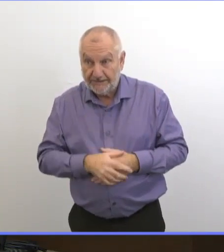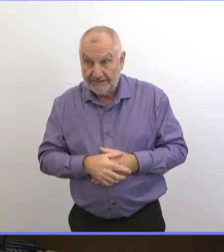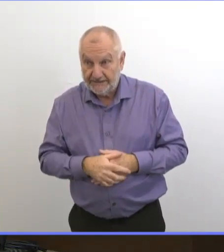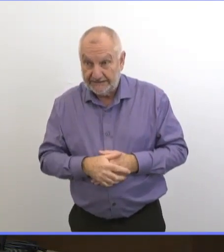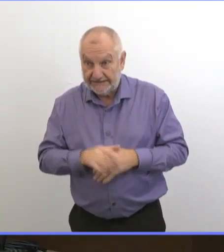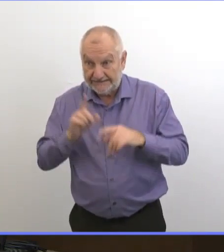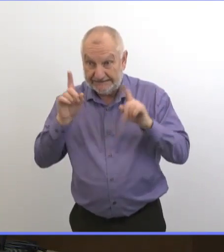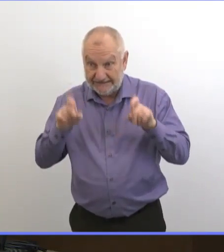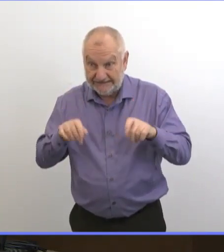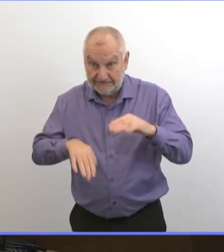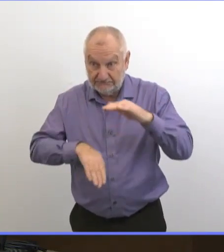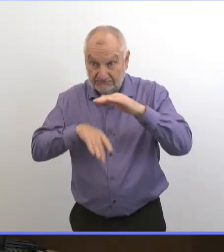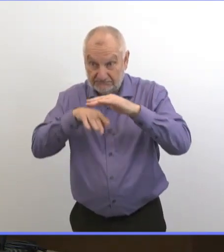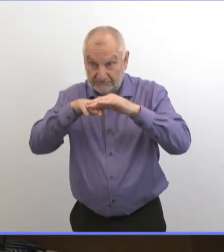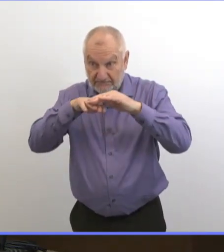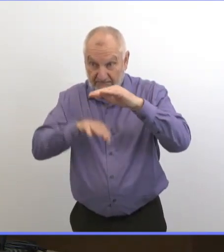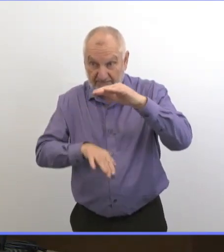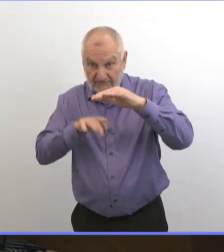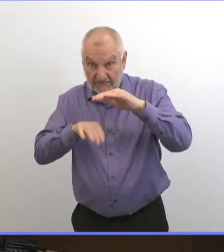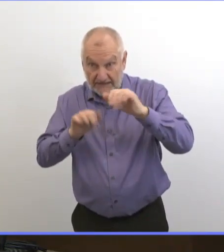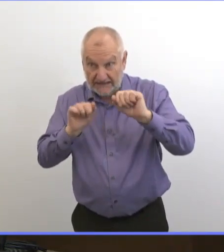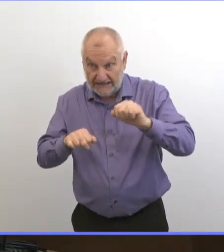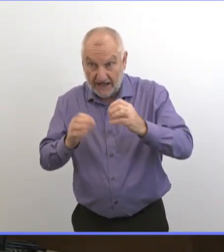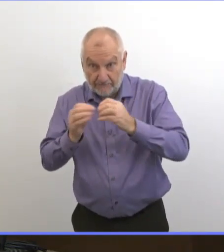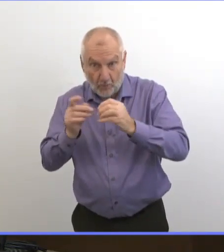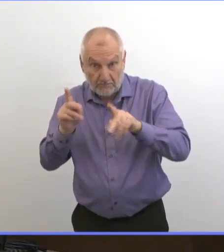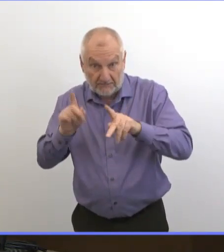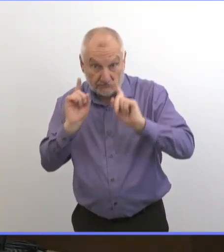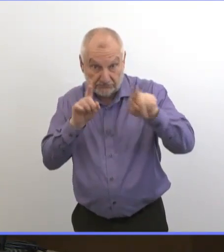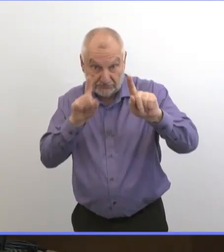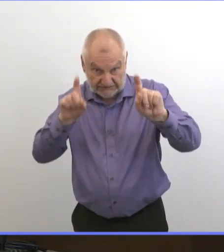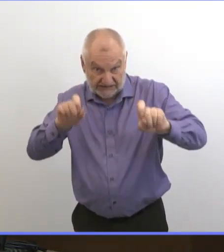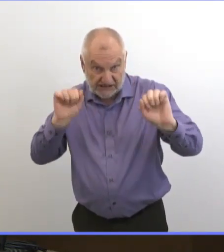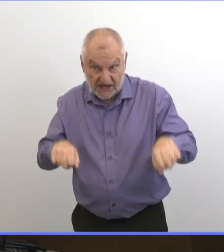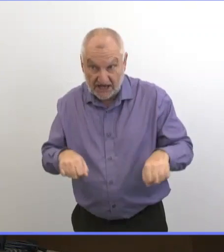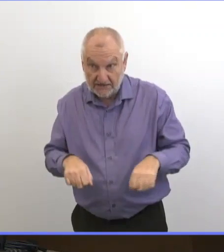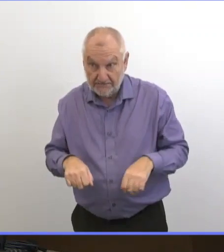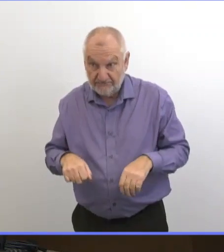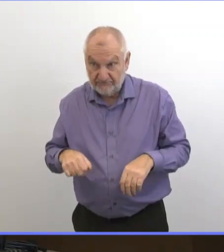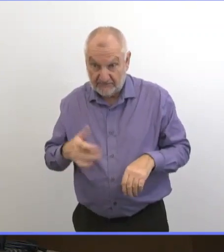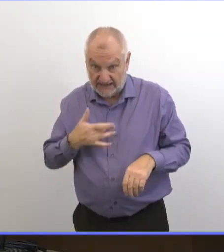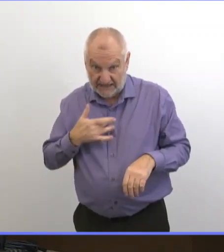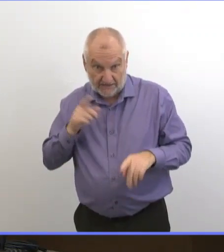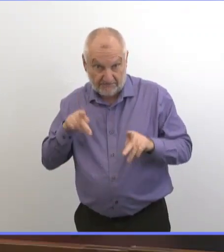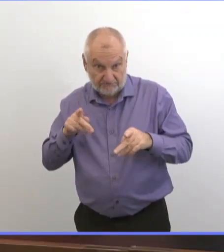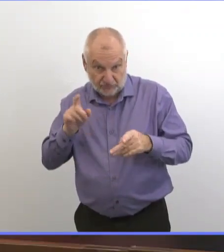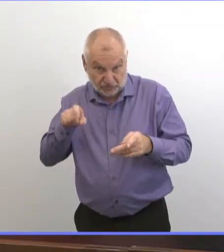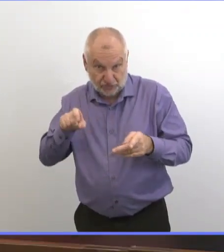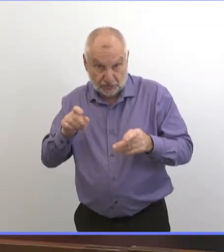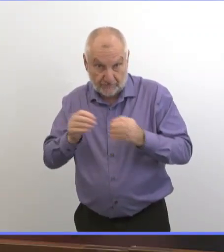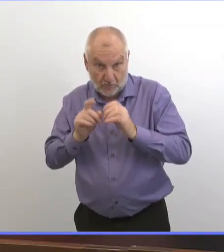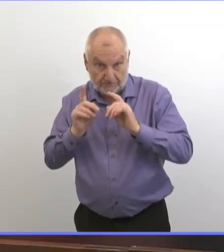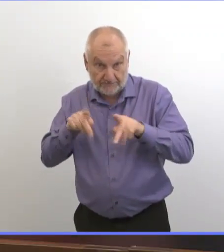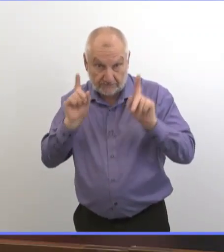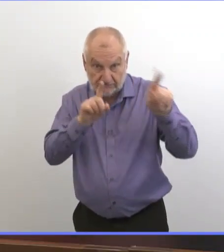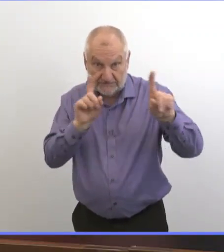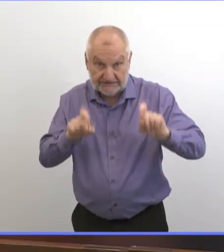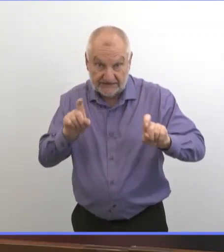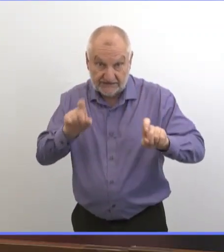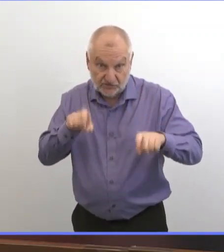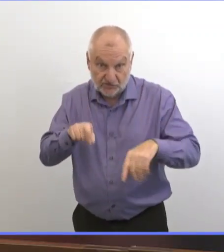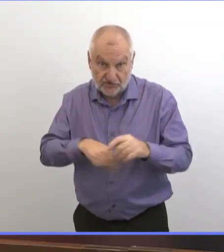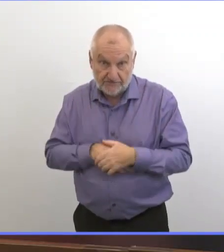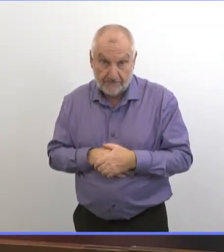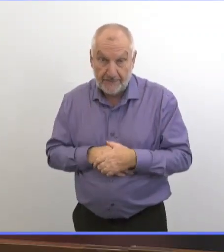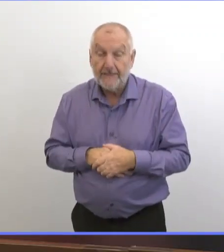atteint notre capacité depuis un petit moment. Est-ce que vous êtes inquiet que pas assez de personnes se font tester pour la COVID à l'heure actuelle ?